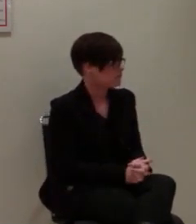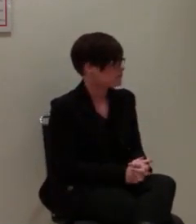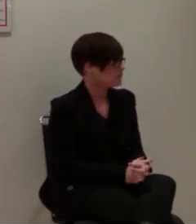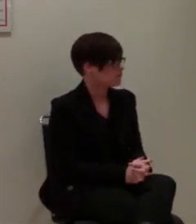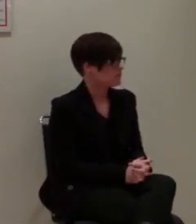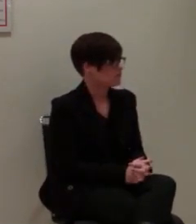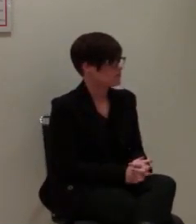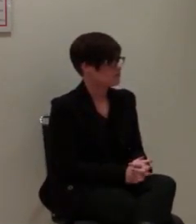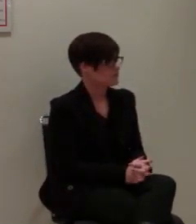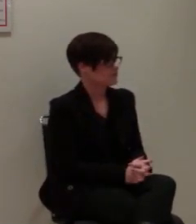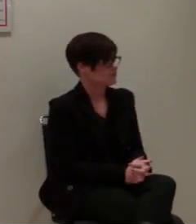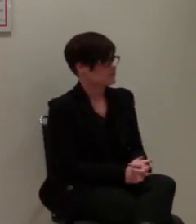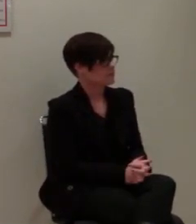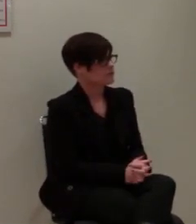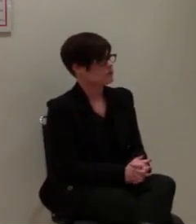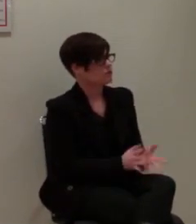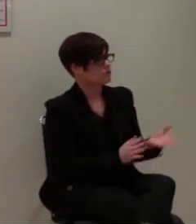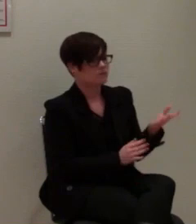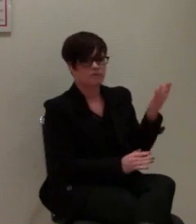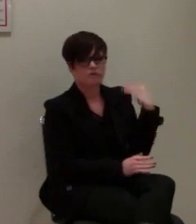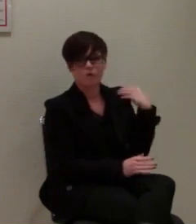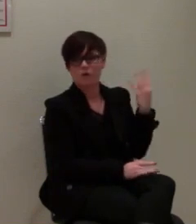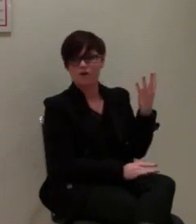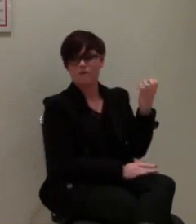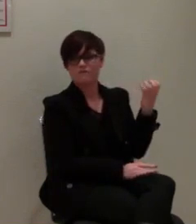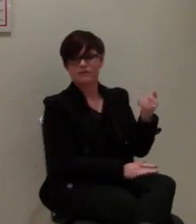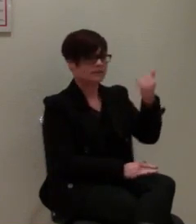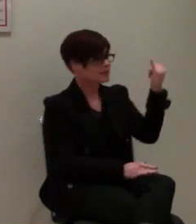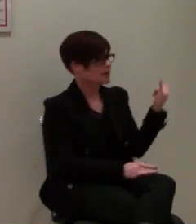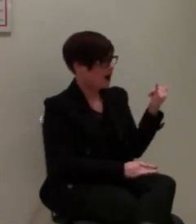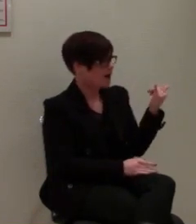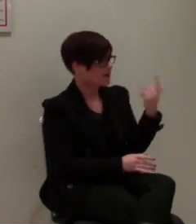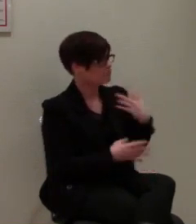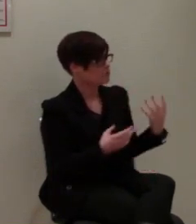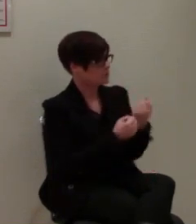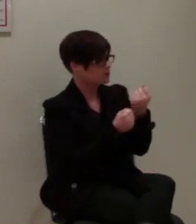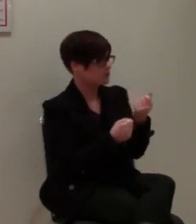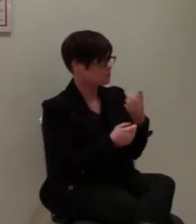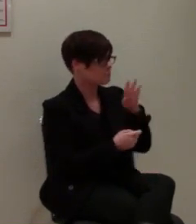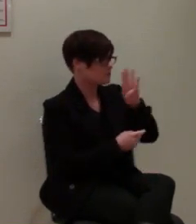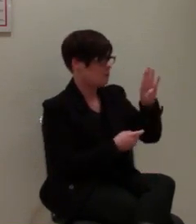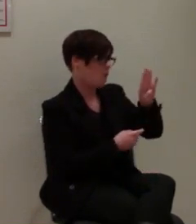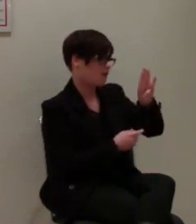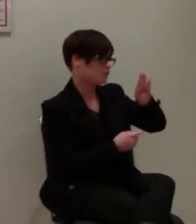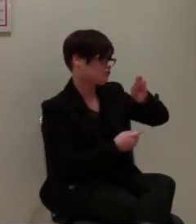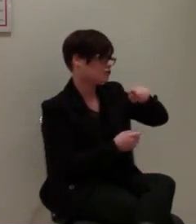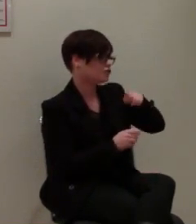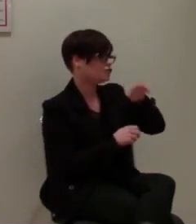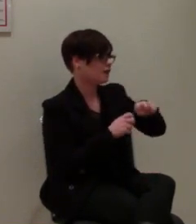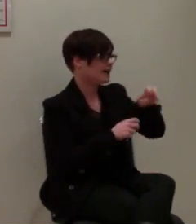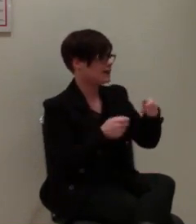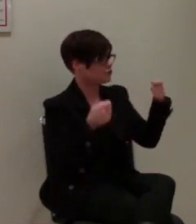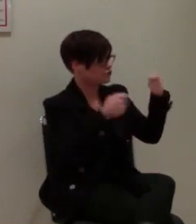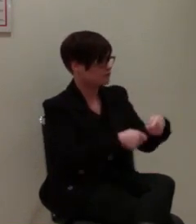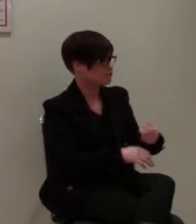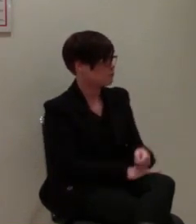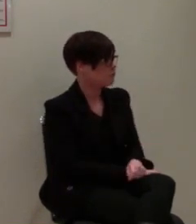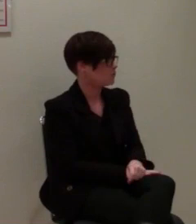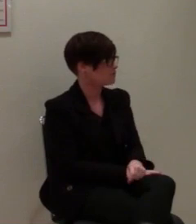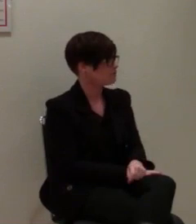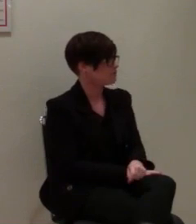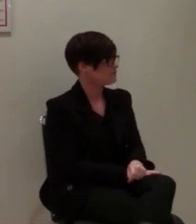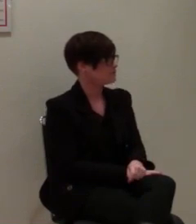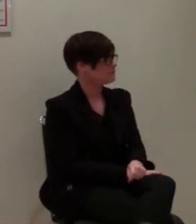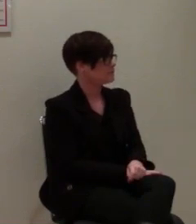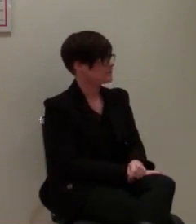Vor genau 40 Jahren gründen Ute und Siegfried Steiger die Björn-Steiger-Stiftung. Ziel ist es, den Aufbau der Notfallhilfe in